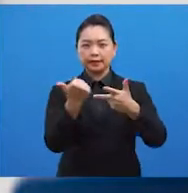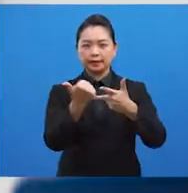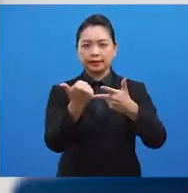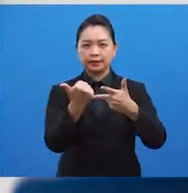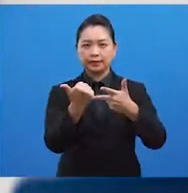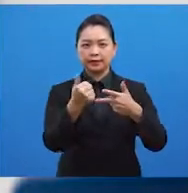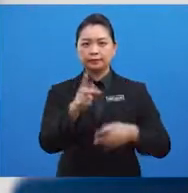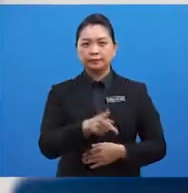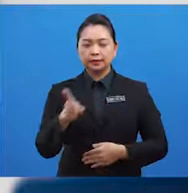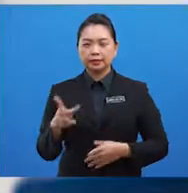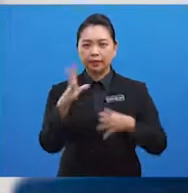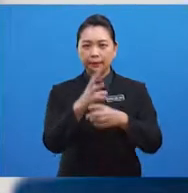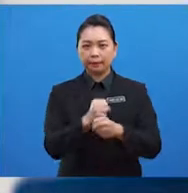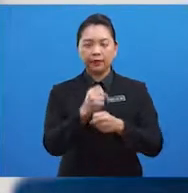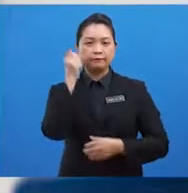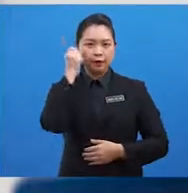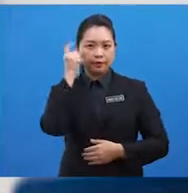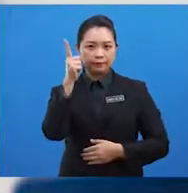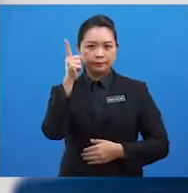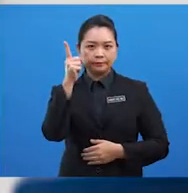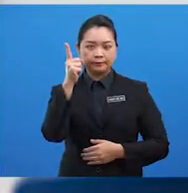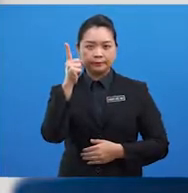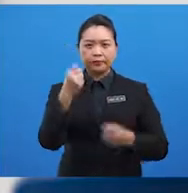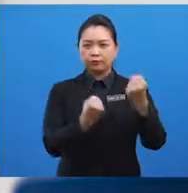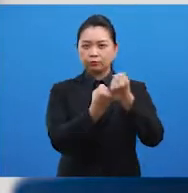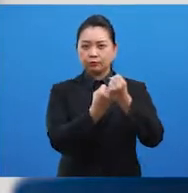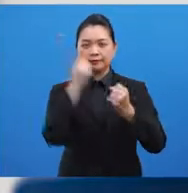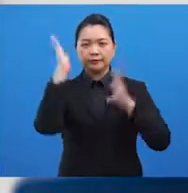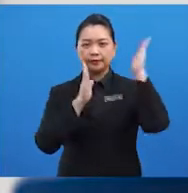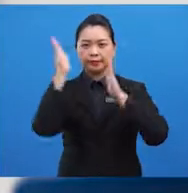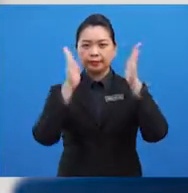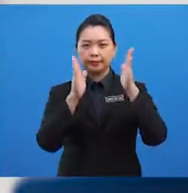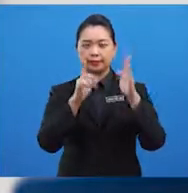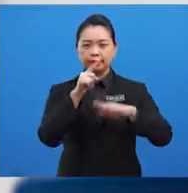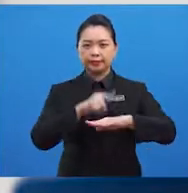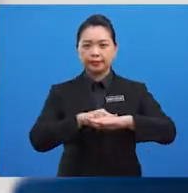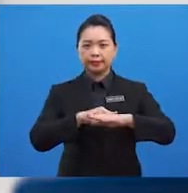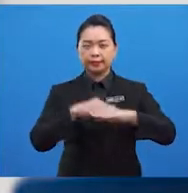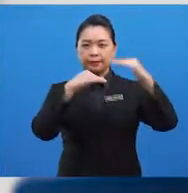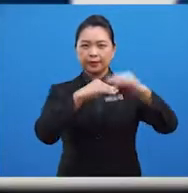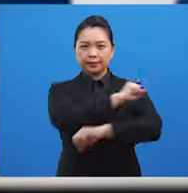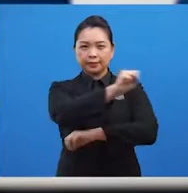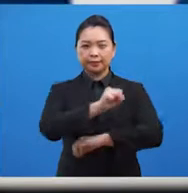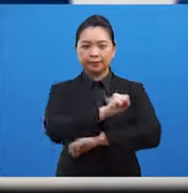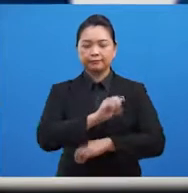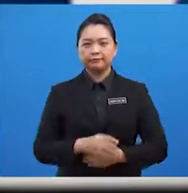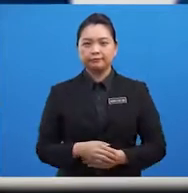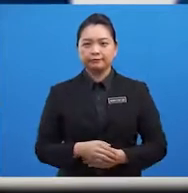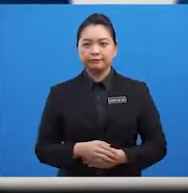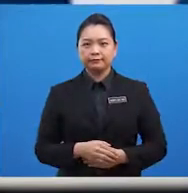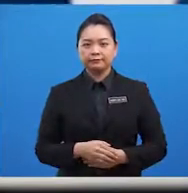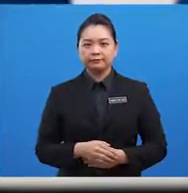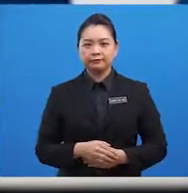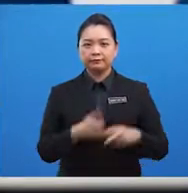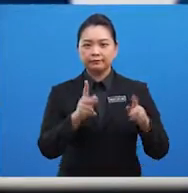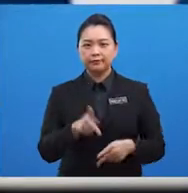pelajar-pelajar dapat memahami sumbangan Malaysia di peringkat serantau. Pelajar